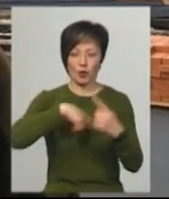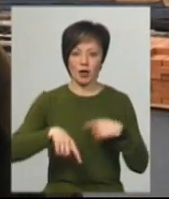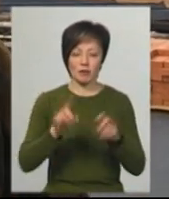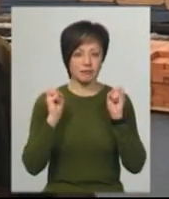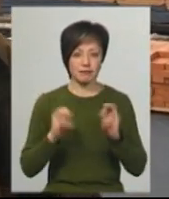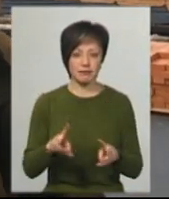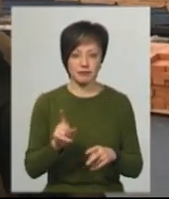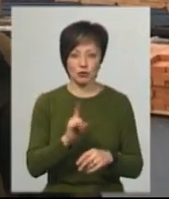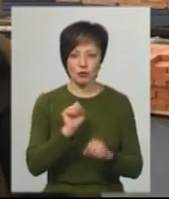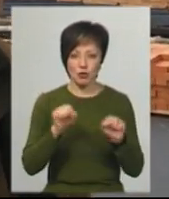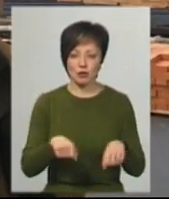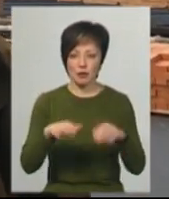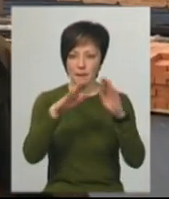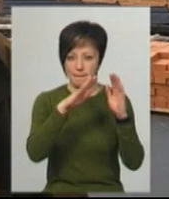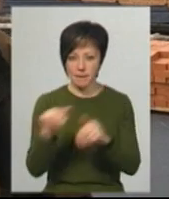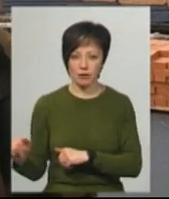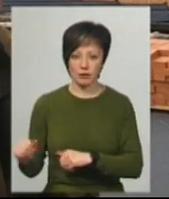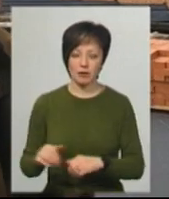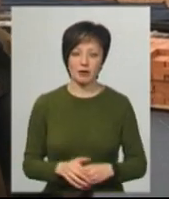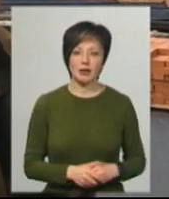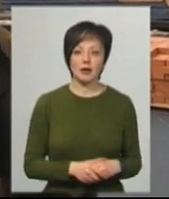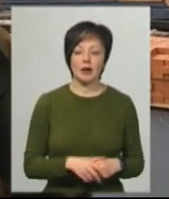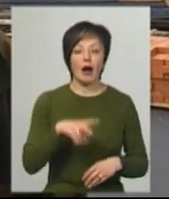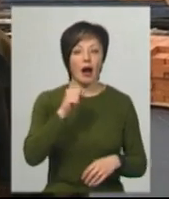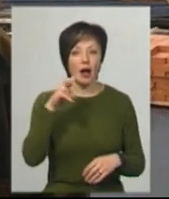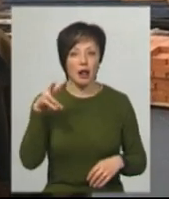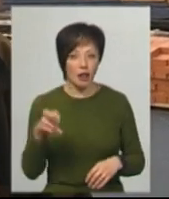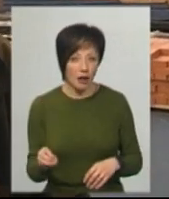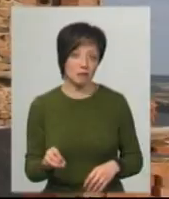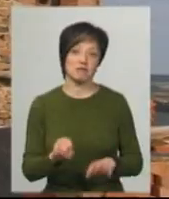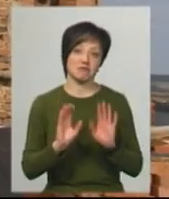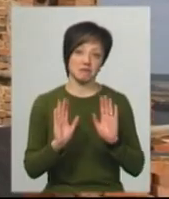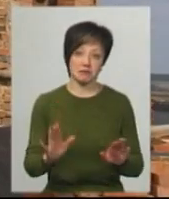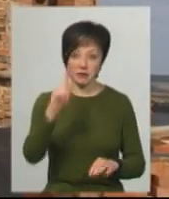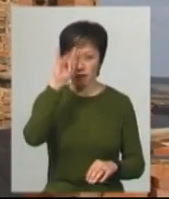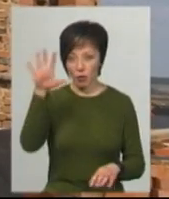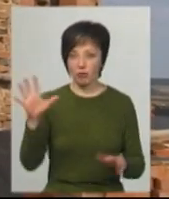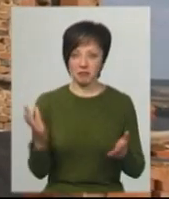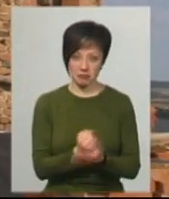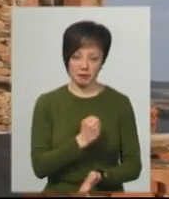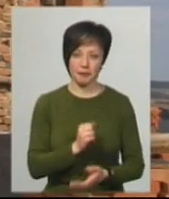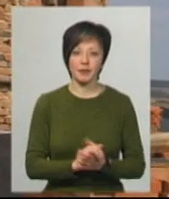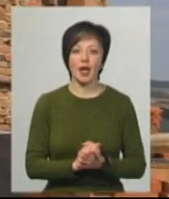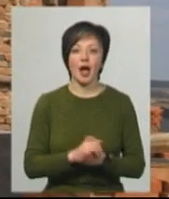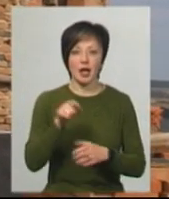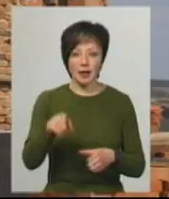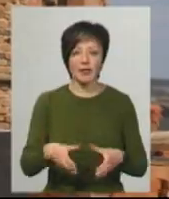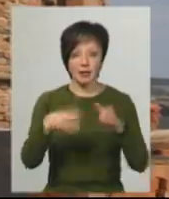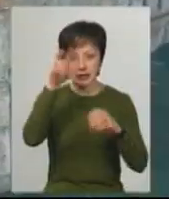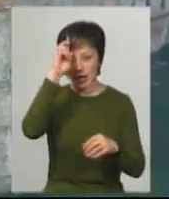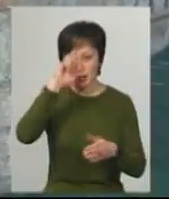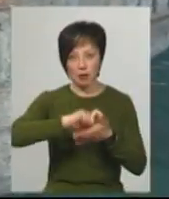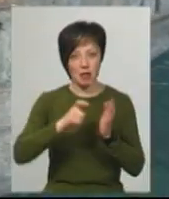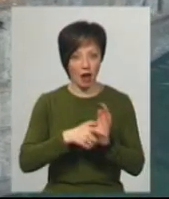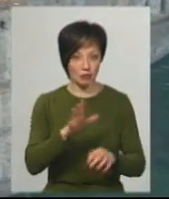була небезпека, що він може навіть зірватися, але, слава Богу, все вдалося. У вежі свого часу була царицяна кімната, каже